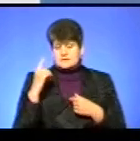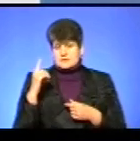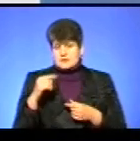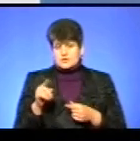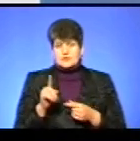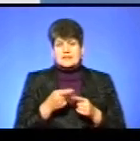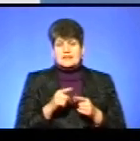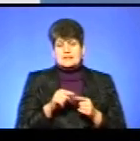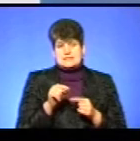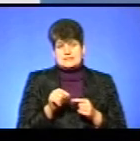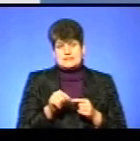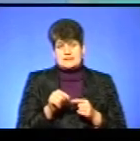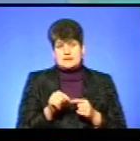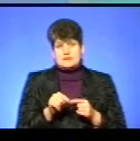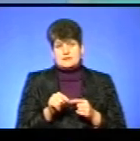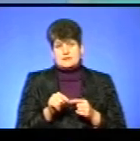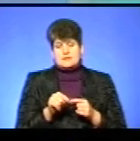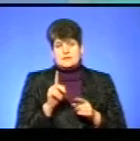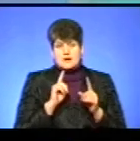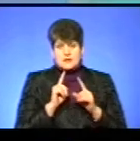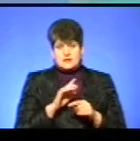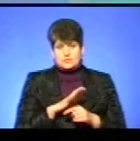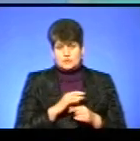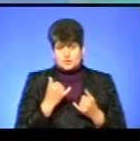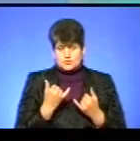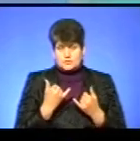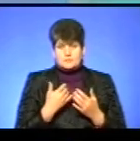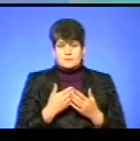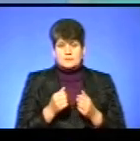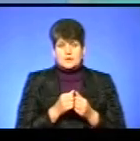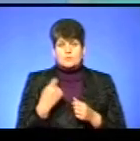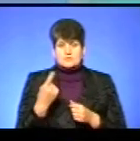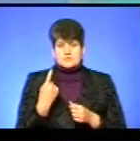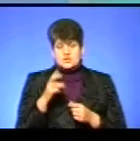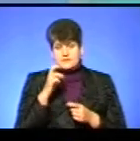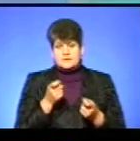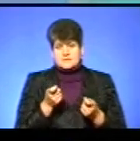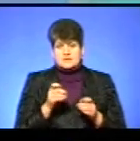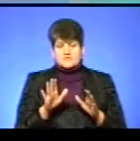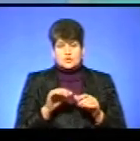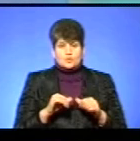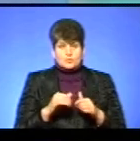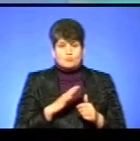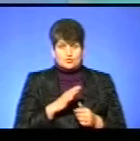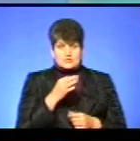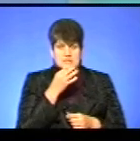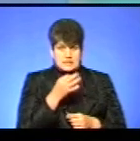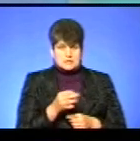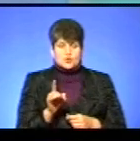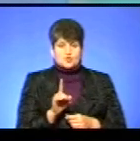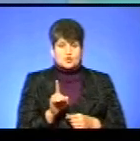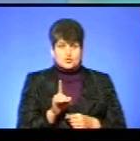цій нараді, яка відбувалася сьогодні при обласній адміністрації надзвичайної комісії, було сказано, що